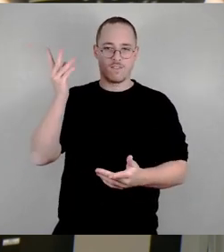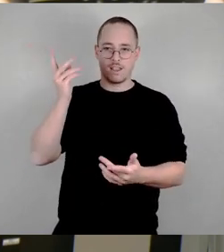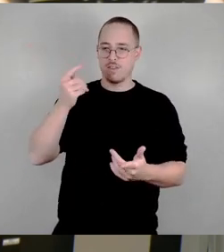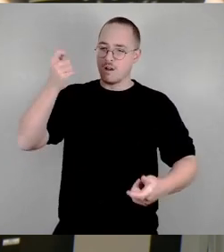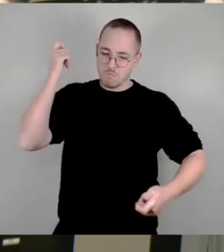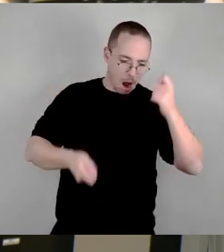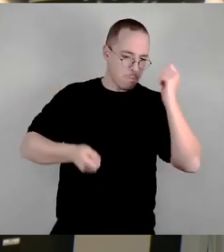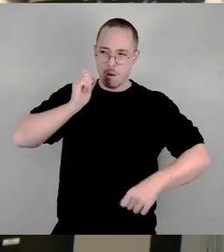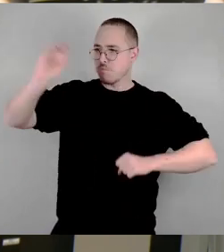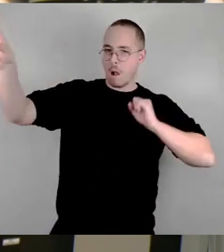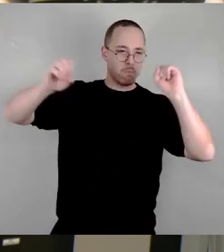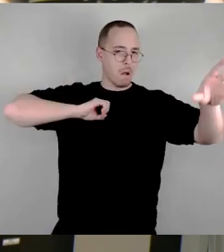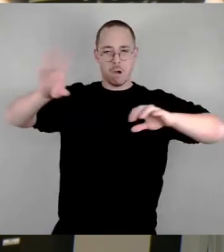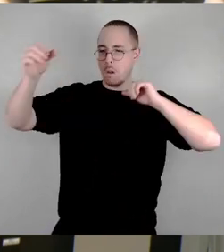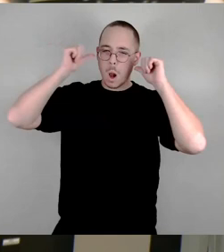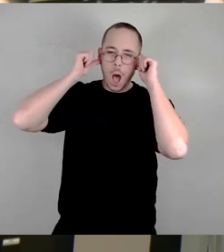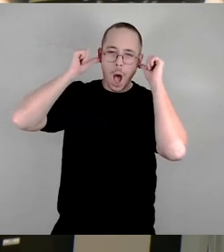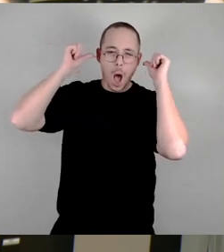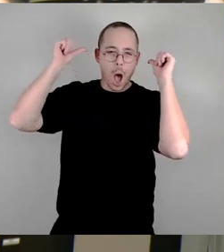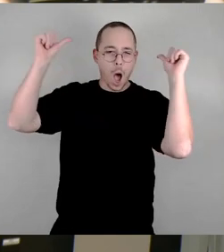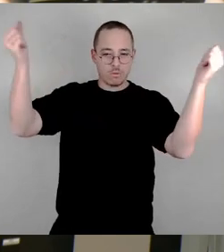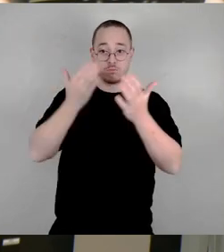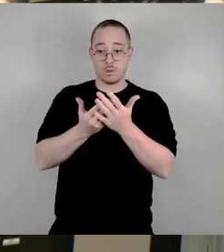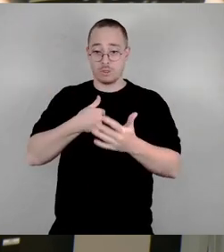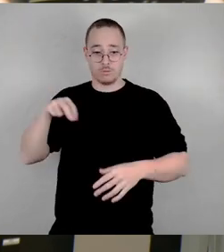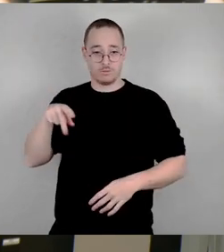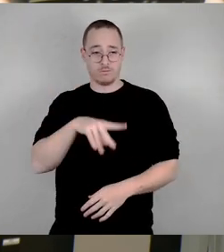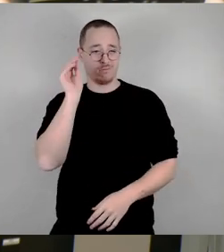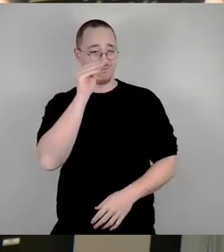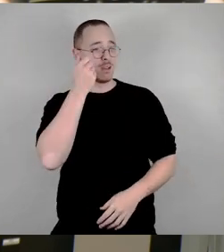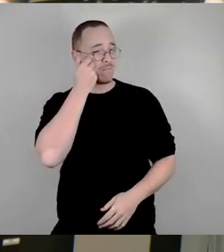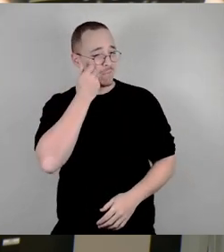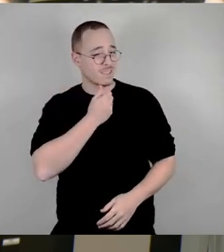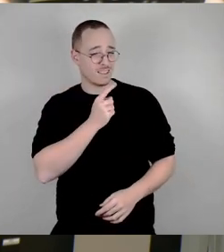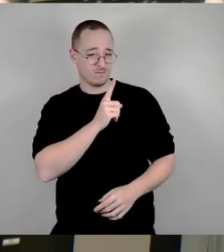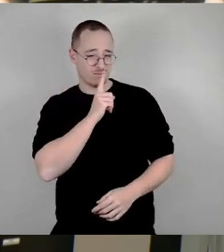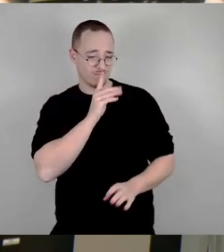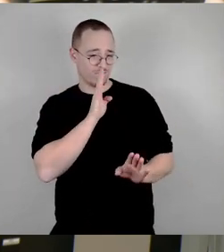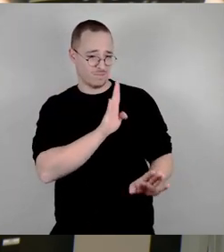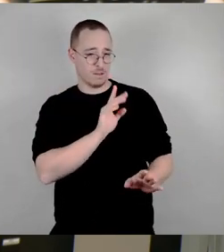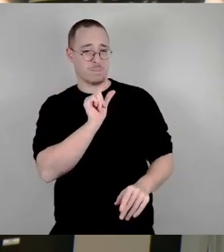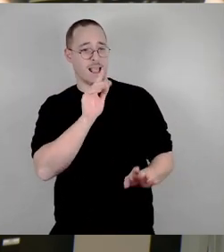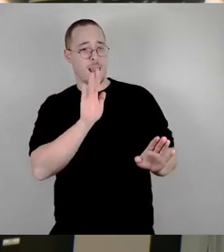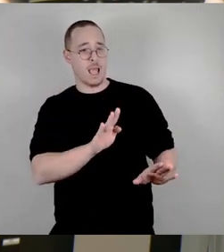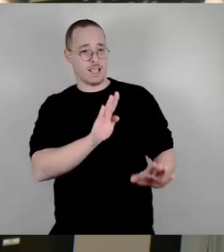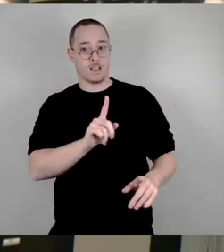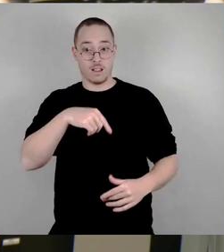schallen zurück. Fordert man ihn auf, leise zu trommeln, zeigt er einem den Stinkefinger oder greift einen an.